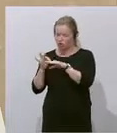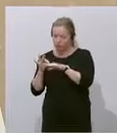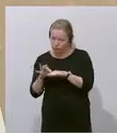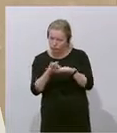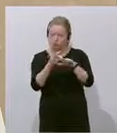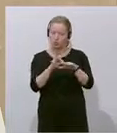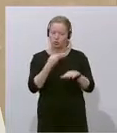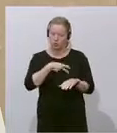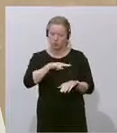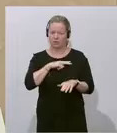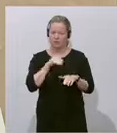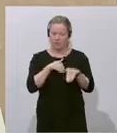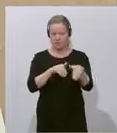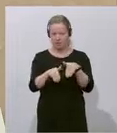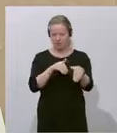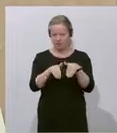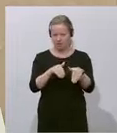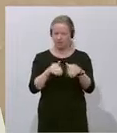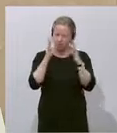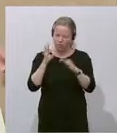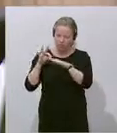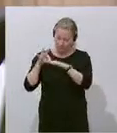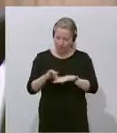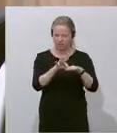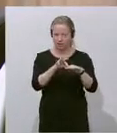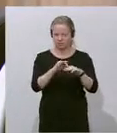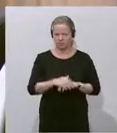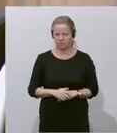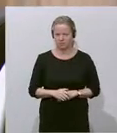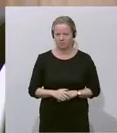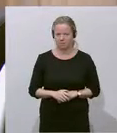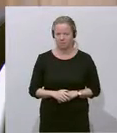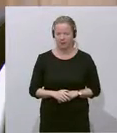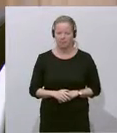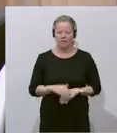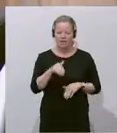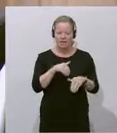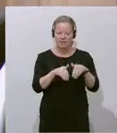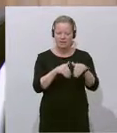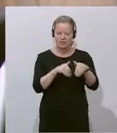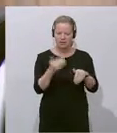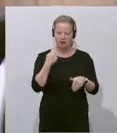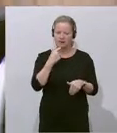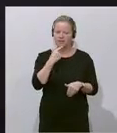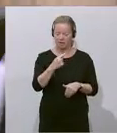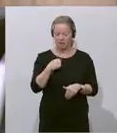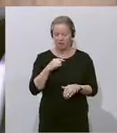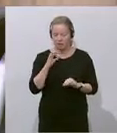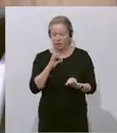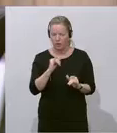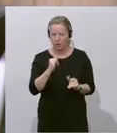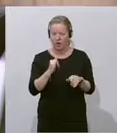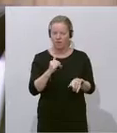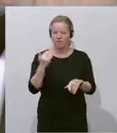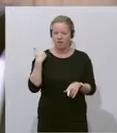Innenminister möglichst umgehend weiterzuleiten. Ich habe das sehr begrüßt, wie der Innenminister gesagt hat, da ist in der Soko Ibiza